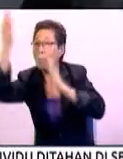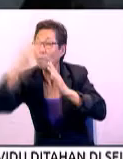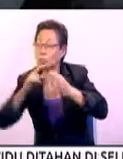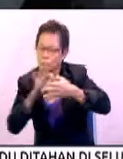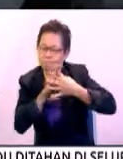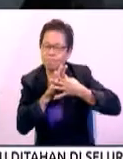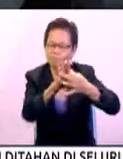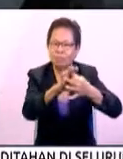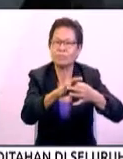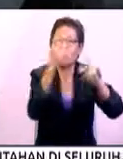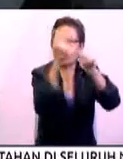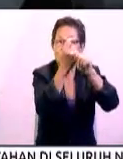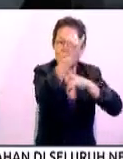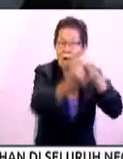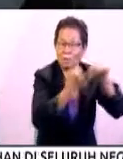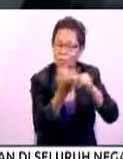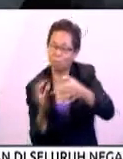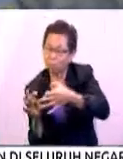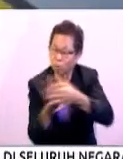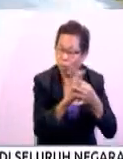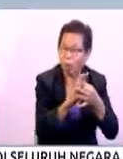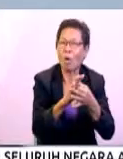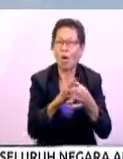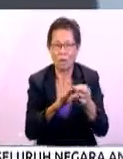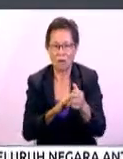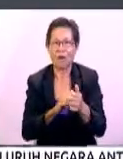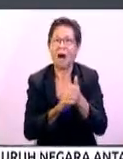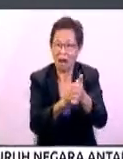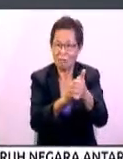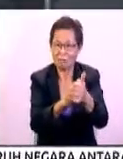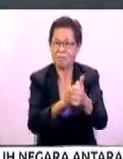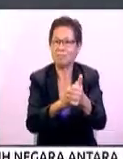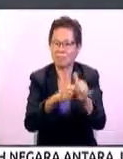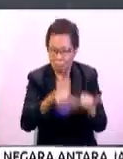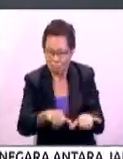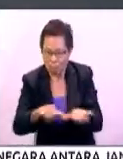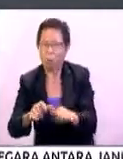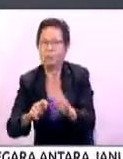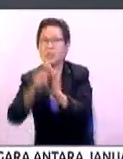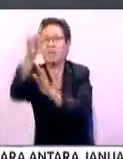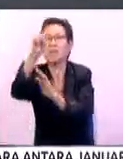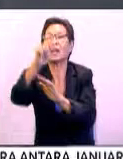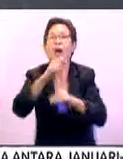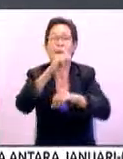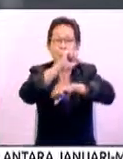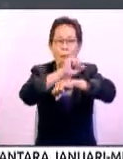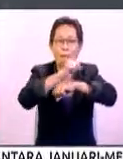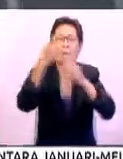bekerjasama dengan kontrak tertempatan dalam memenuhi piawa yang tinggi projek infra berskala besar.